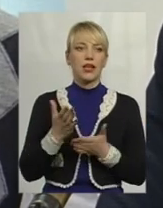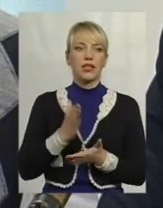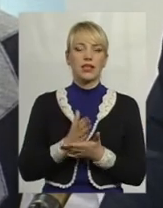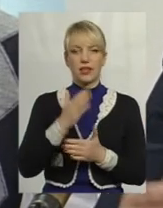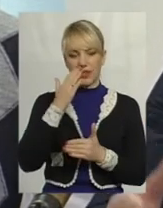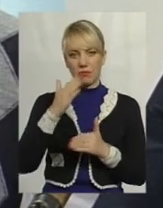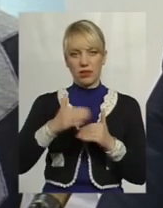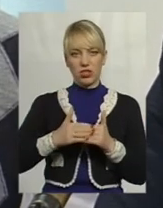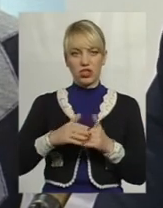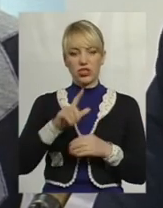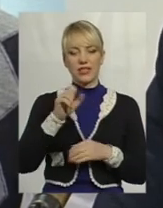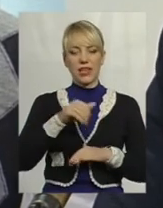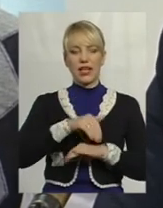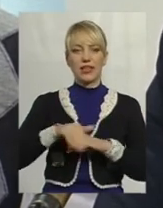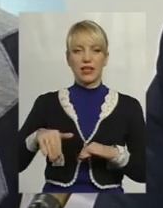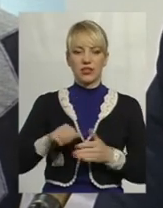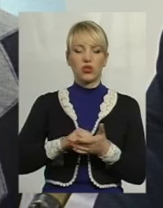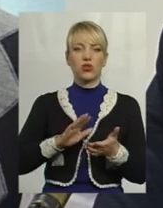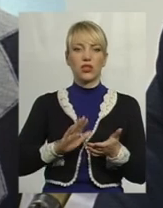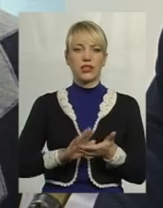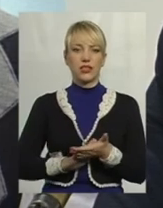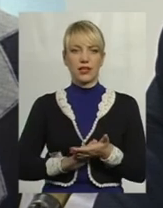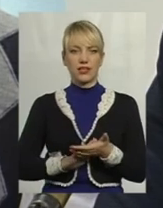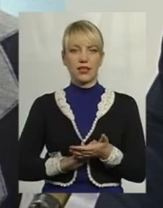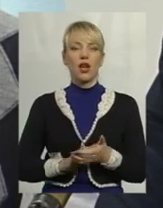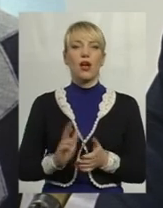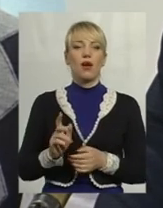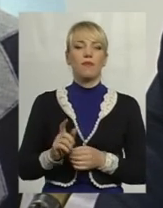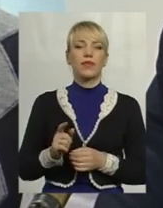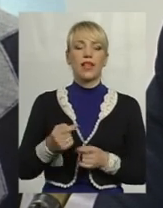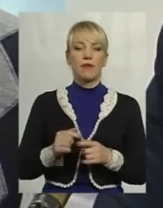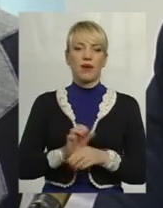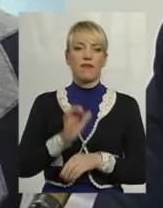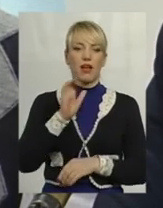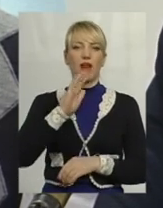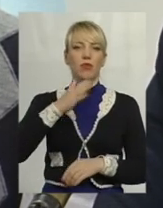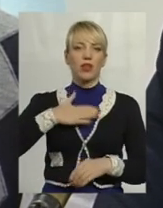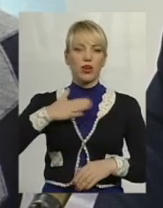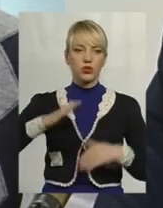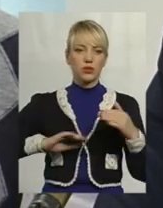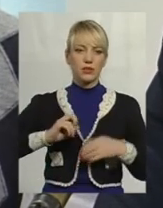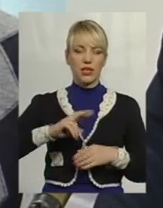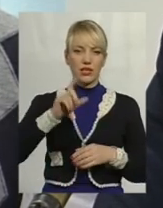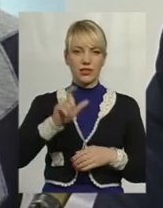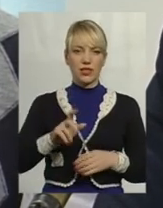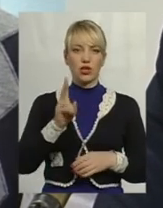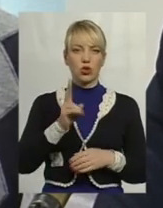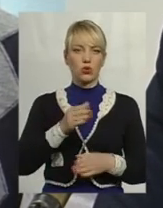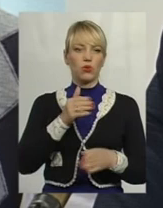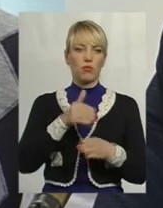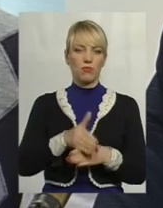найближче за адресою реєстрації потенційного позичальника, направляємо нашого спеціаліста, який допомагає